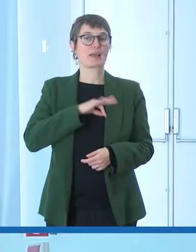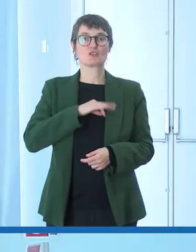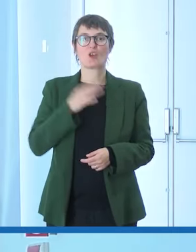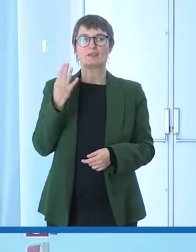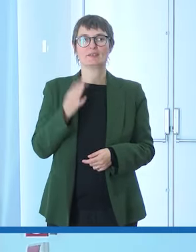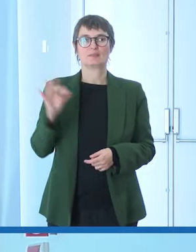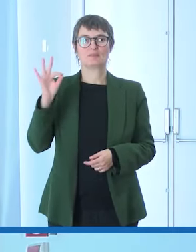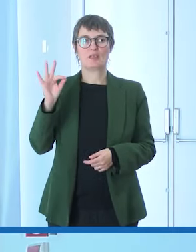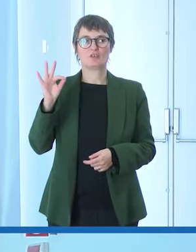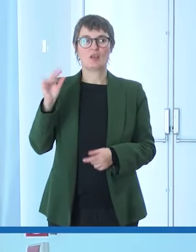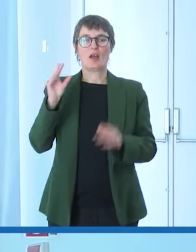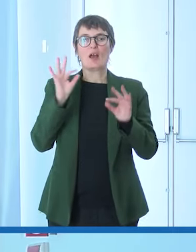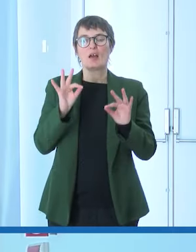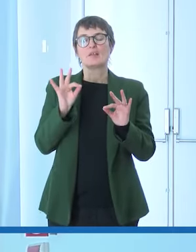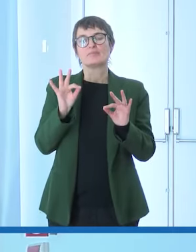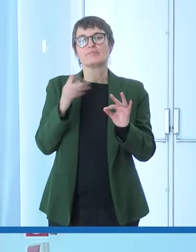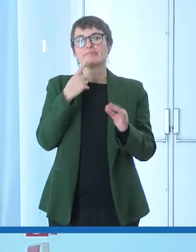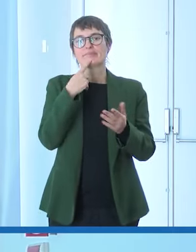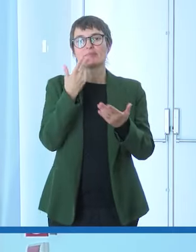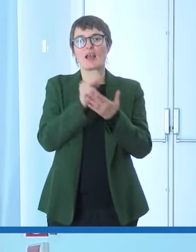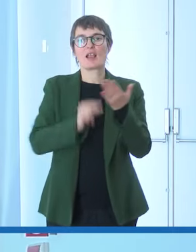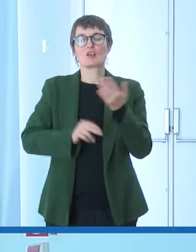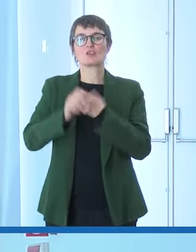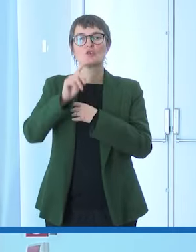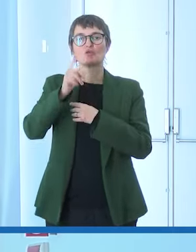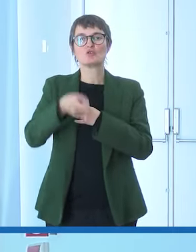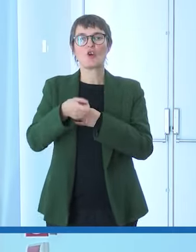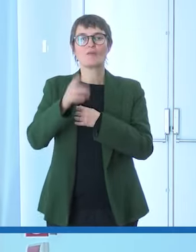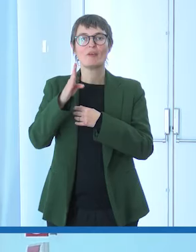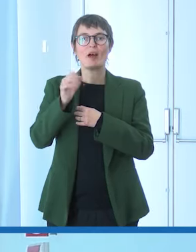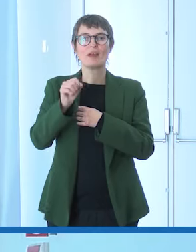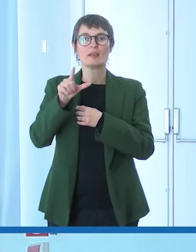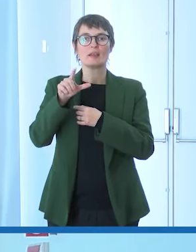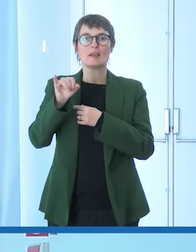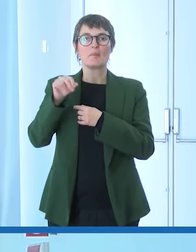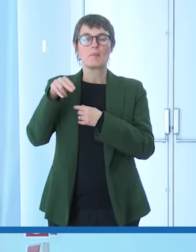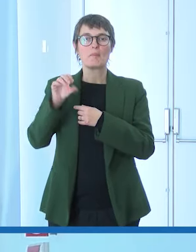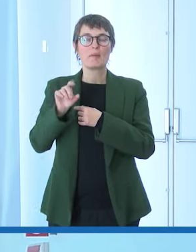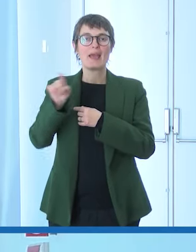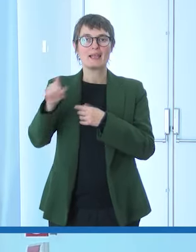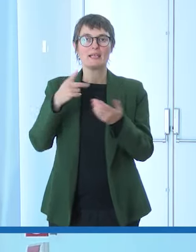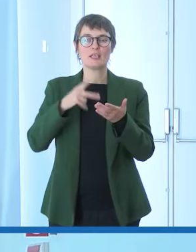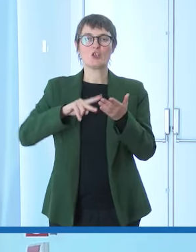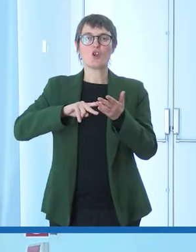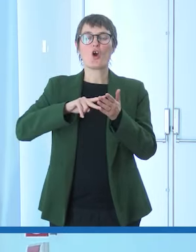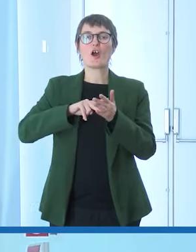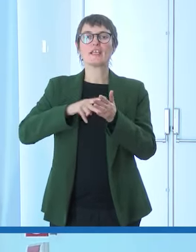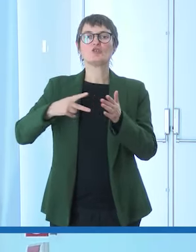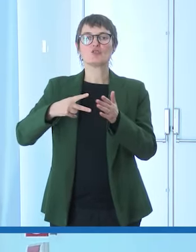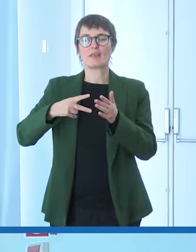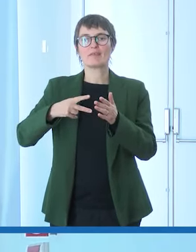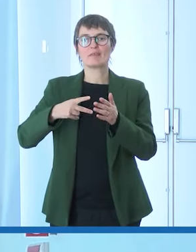speciale in questo caso all'autore Giovanni Bellino che è un ingegnere meccanico e anche uno